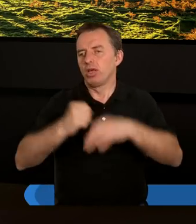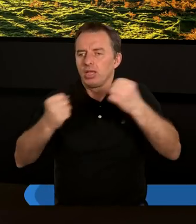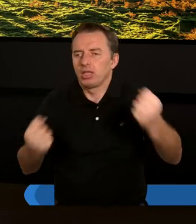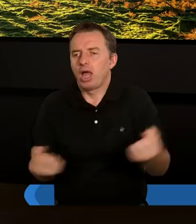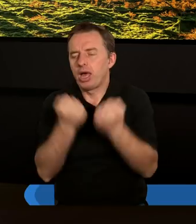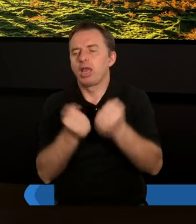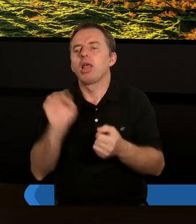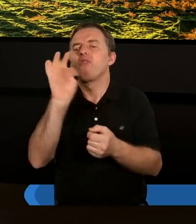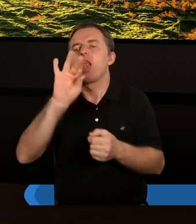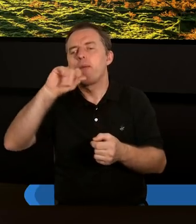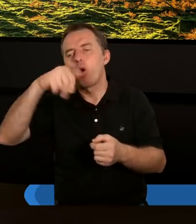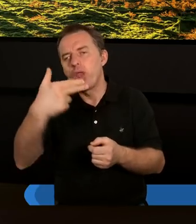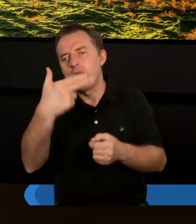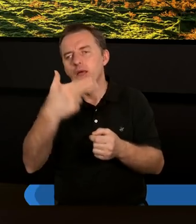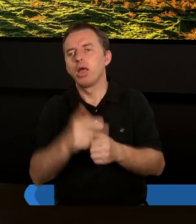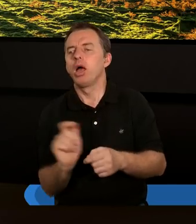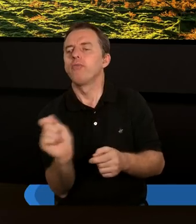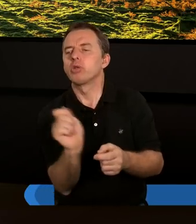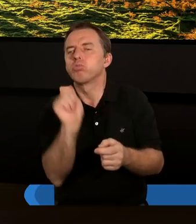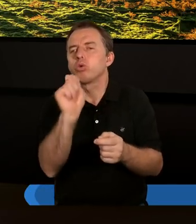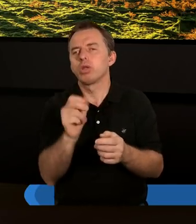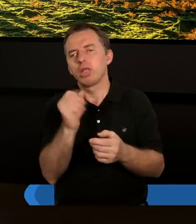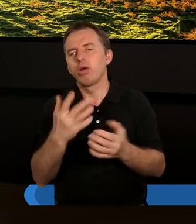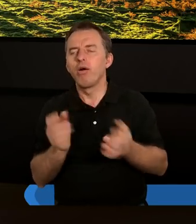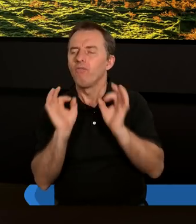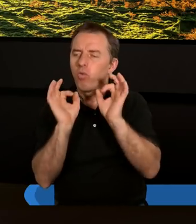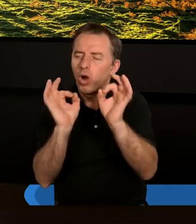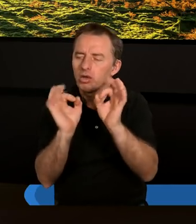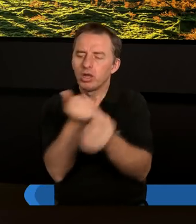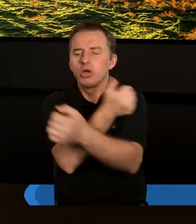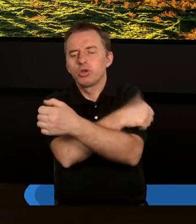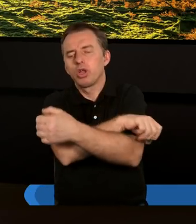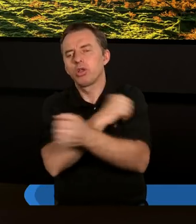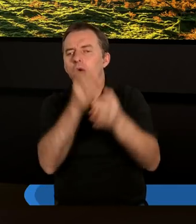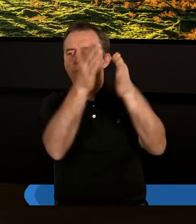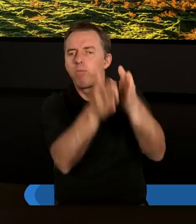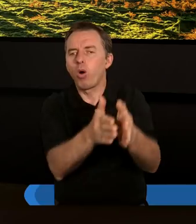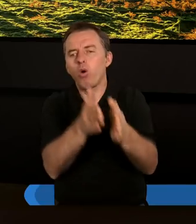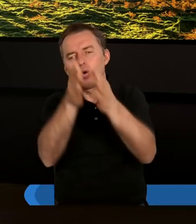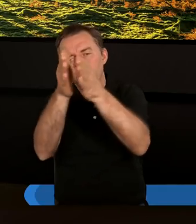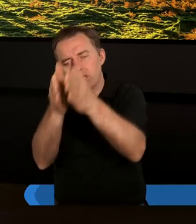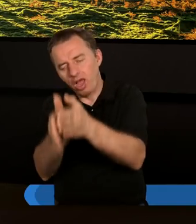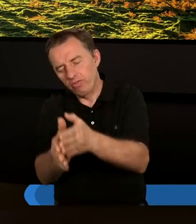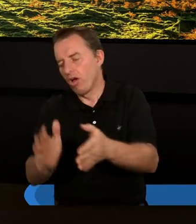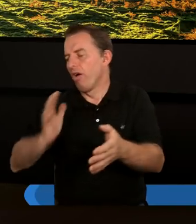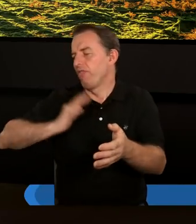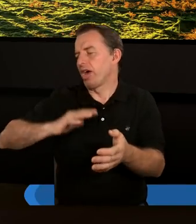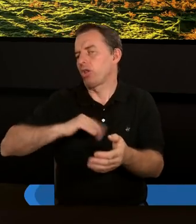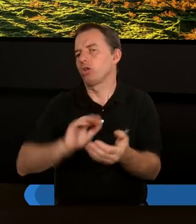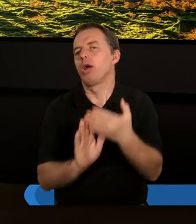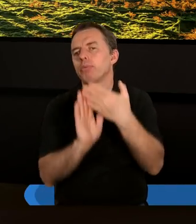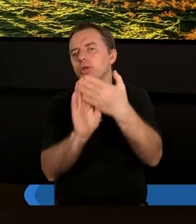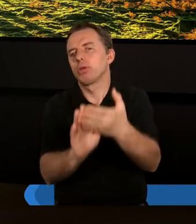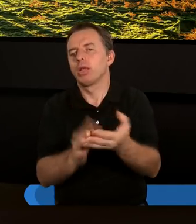właśnie w Filemonie wzbudzić taką właściwą chrześcijańską postawę otwartości, przebaczenia? W jaki